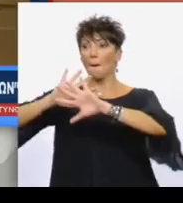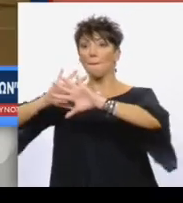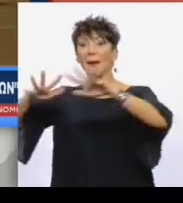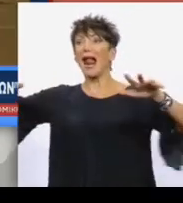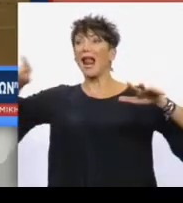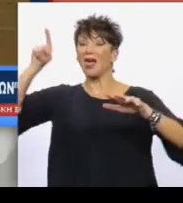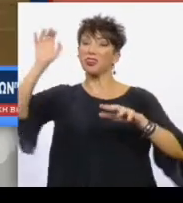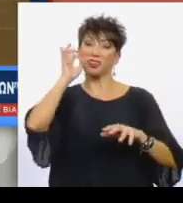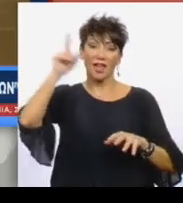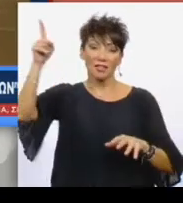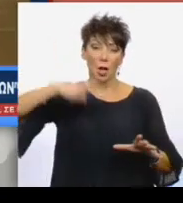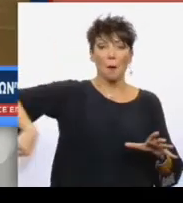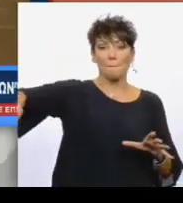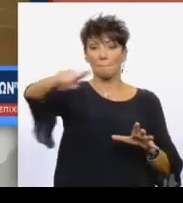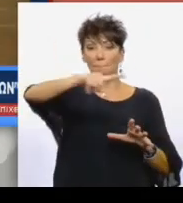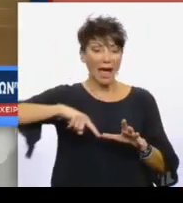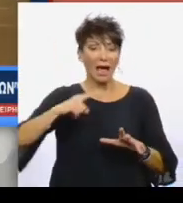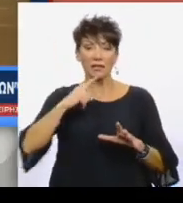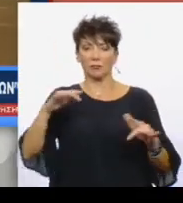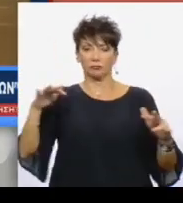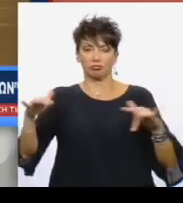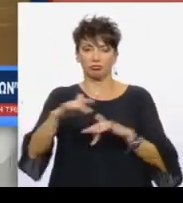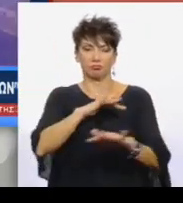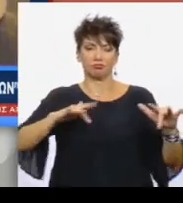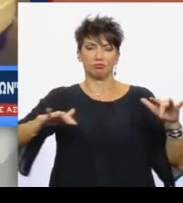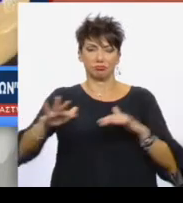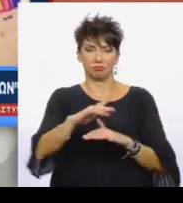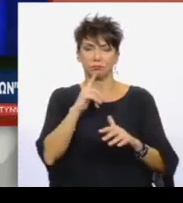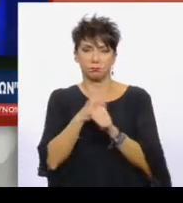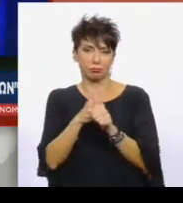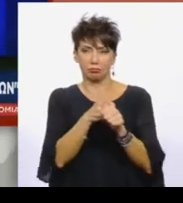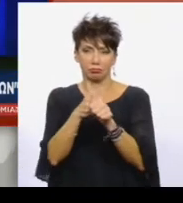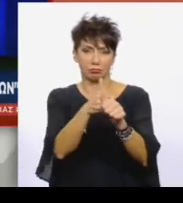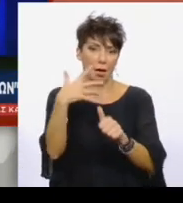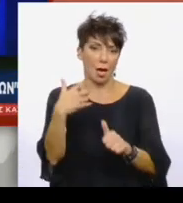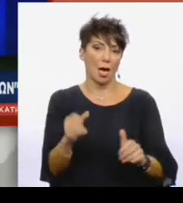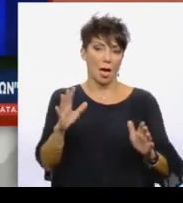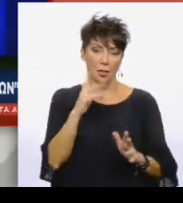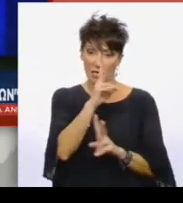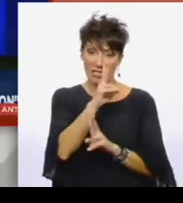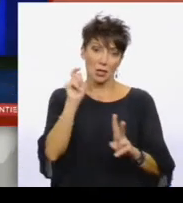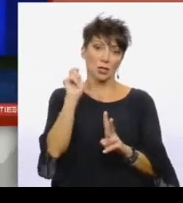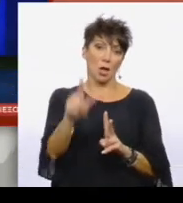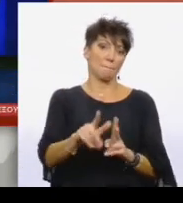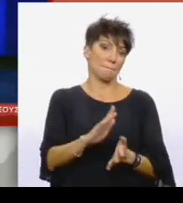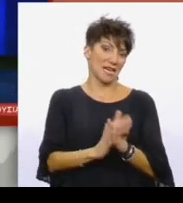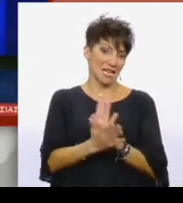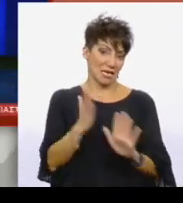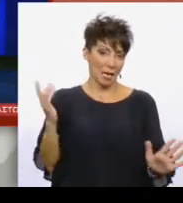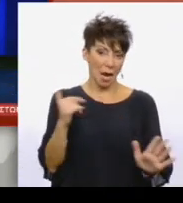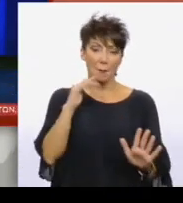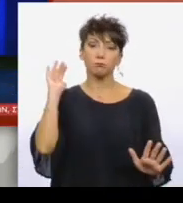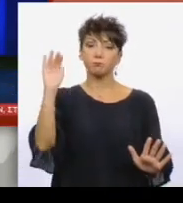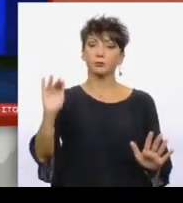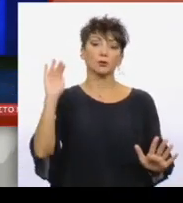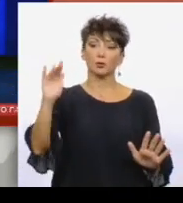Θεσσαλονίκης, οι πλατείες και όπου συγχροτίζεται και συνοστίζεται ο κόσμος. Σαφές λοιπόν το μήνυμά σας και προειδοποίησε ότι για όποιους